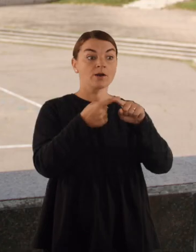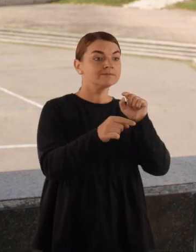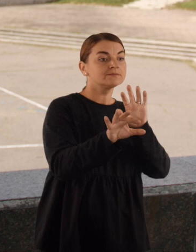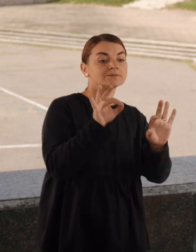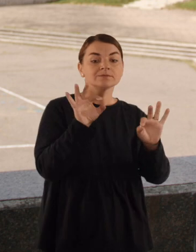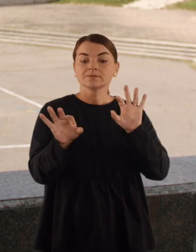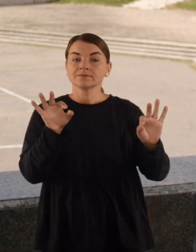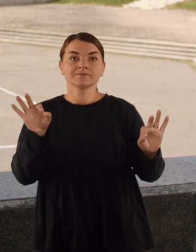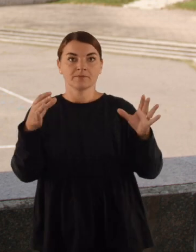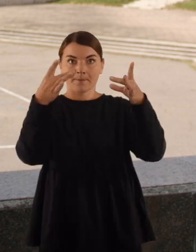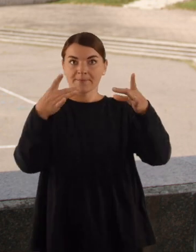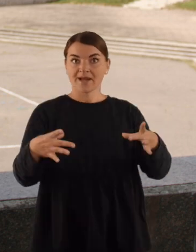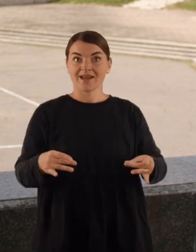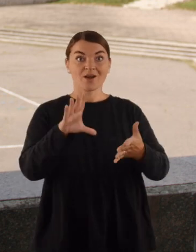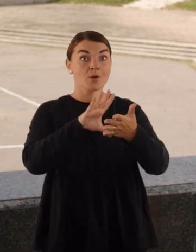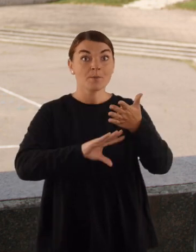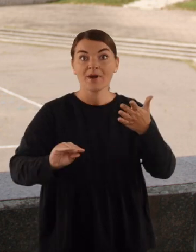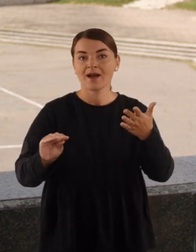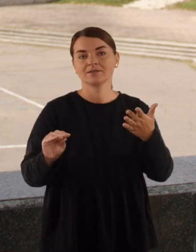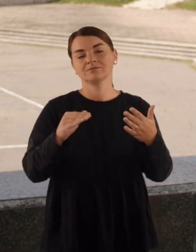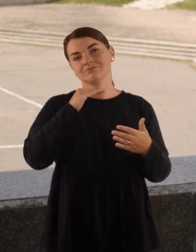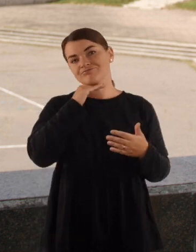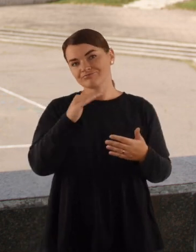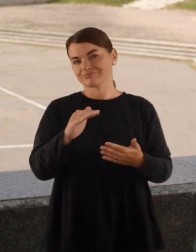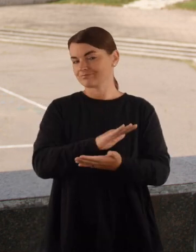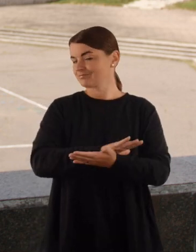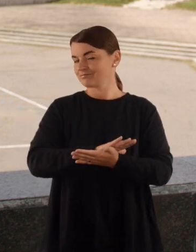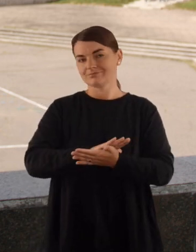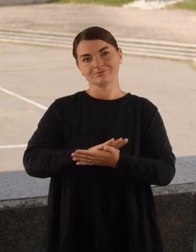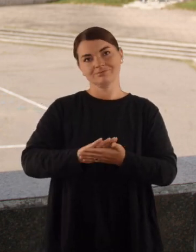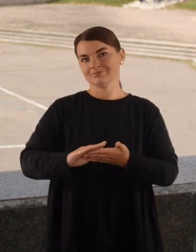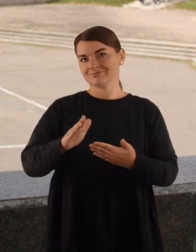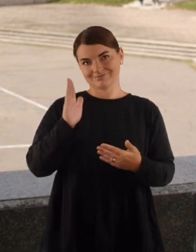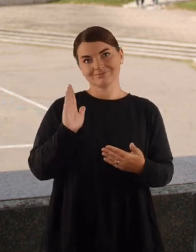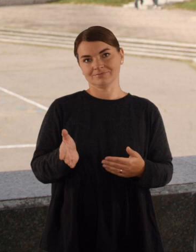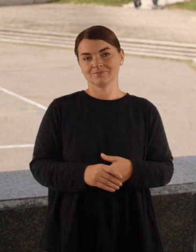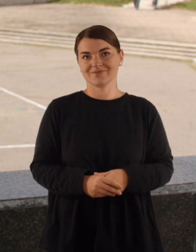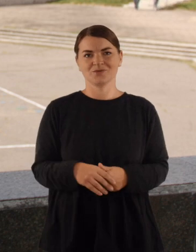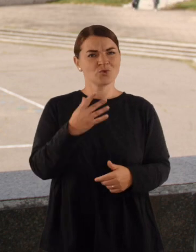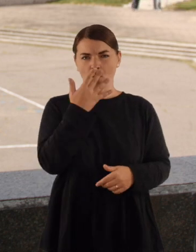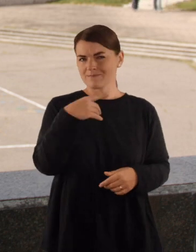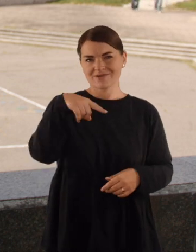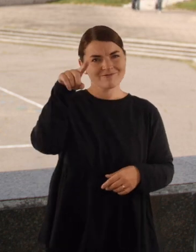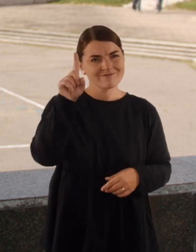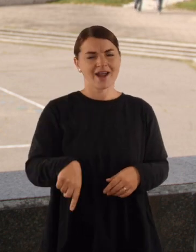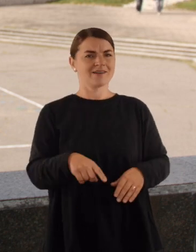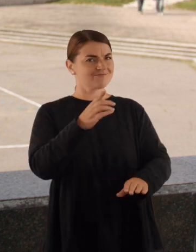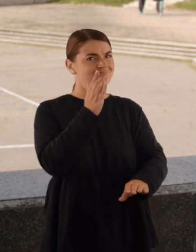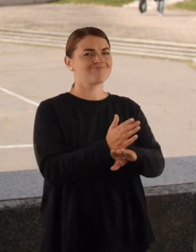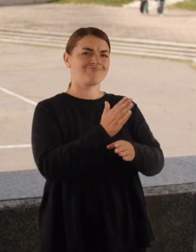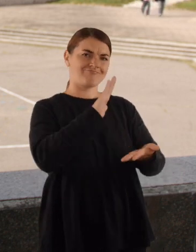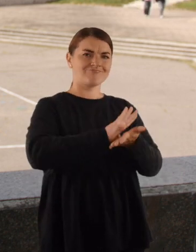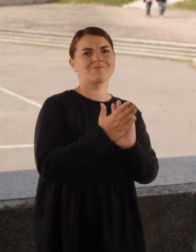kurie turi mažiau pakuotęs, bet be abejonės, tu jau būsi pirmas ir be abejonės galėsi